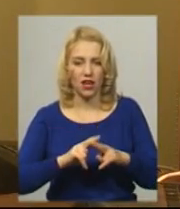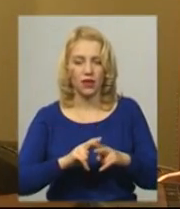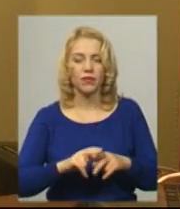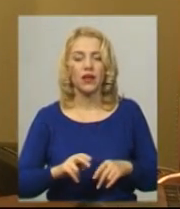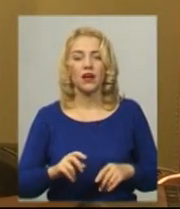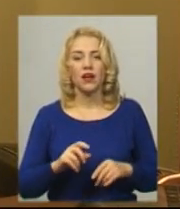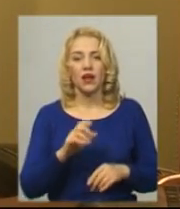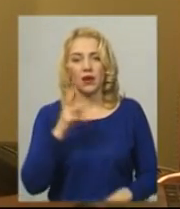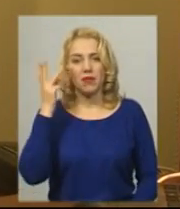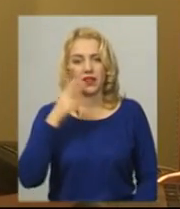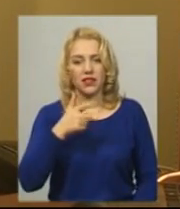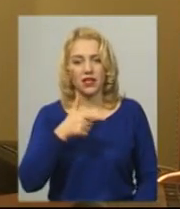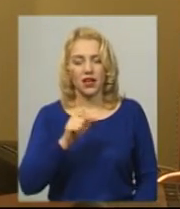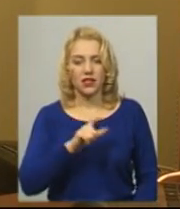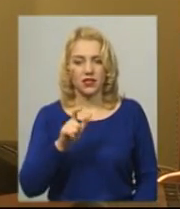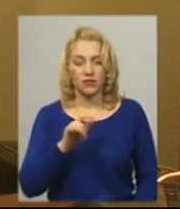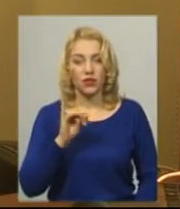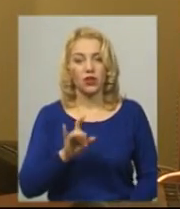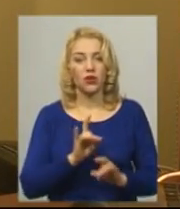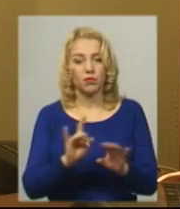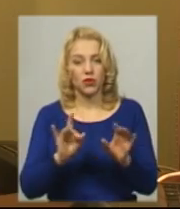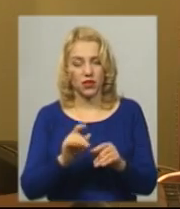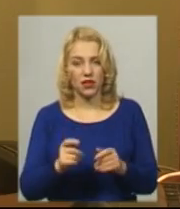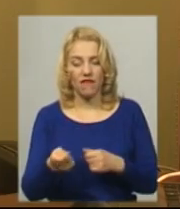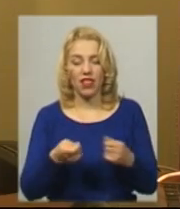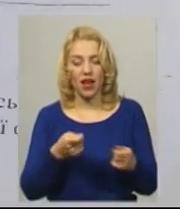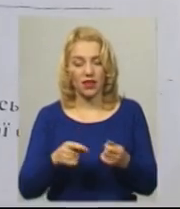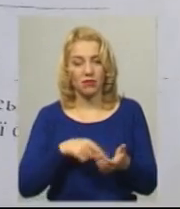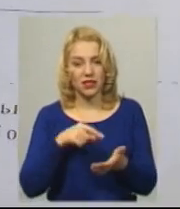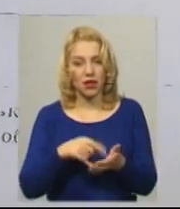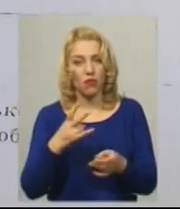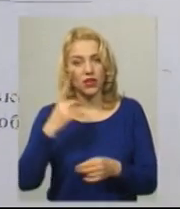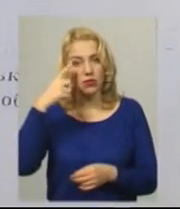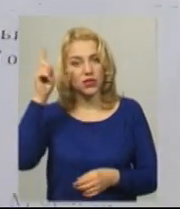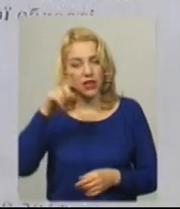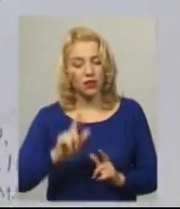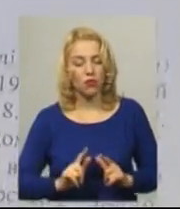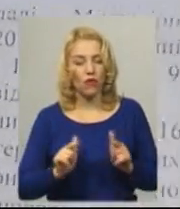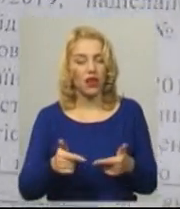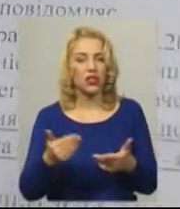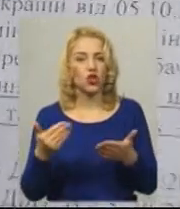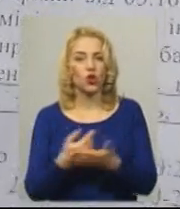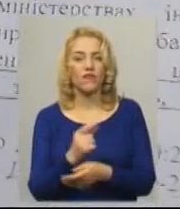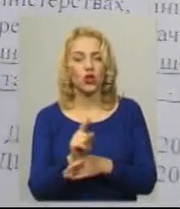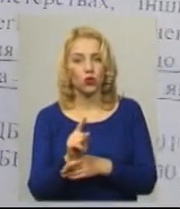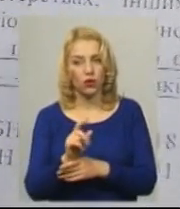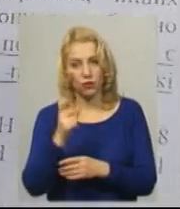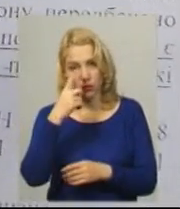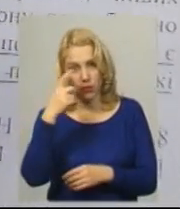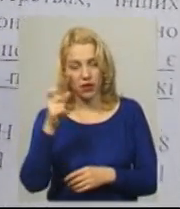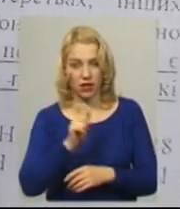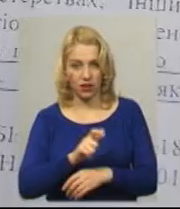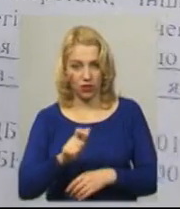«Хмельницькгаз» Олександр Лоб. І додає, влада міста мала знати про введення в дію нових норм та попередити про це